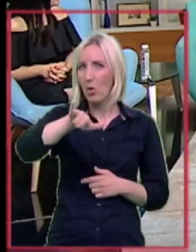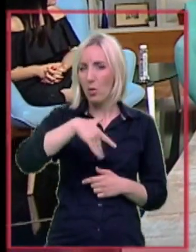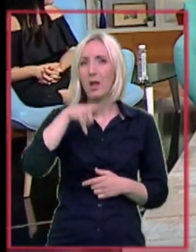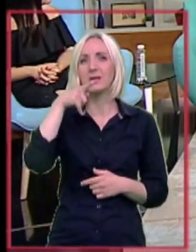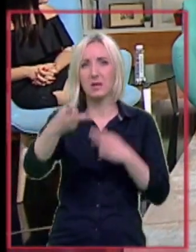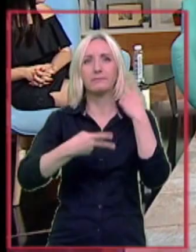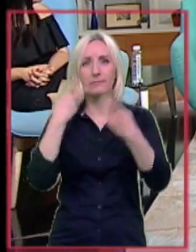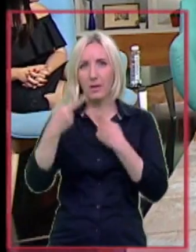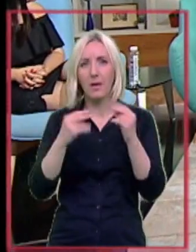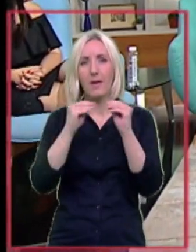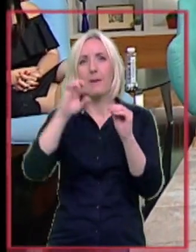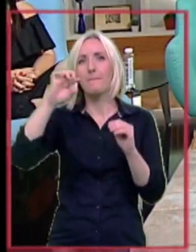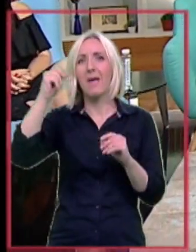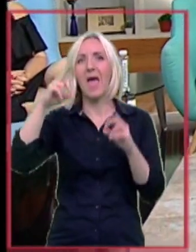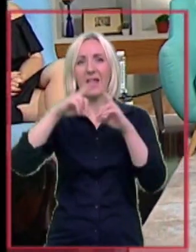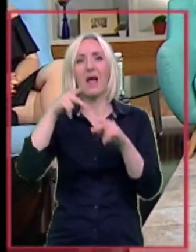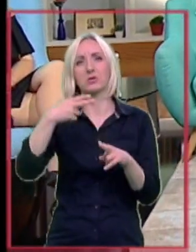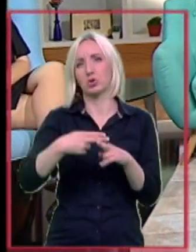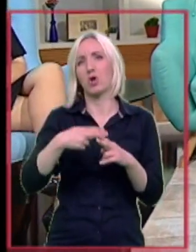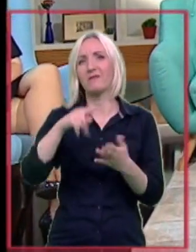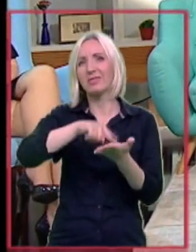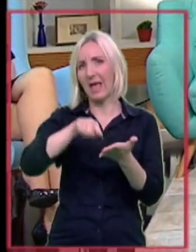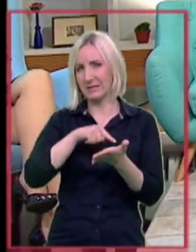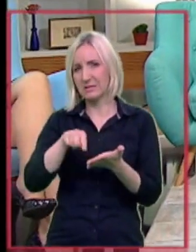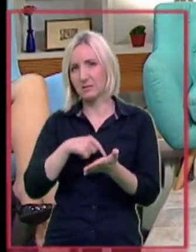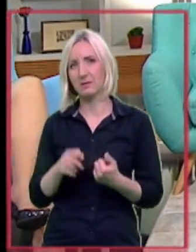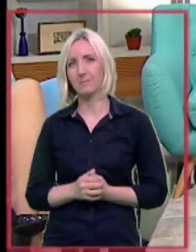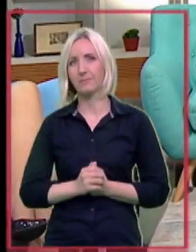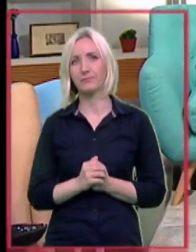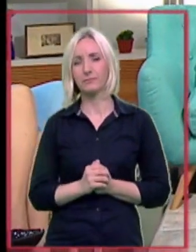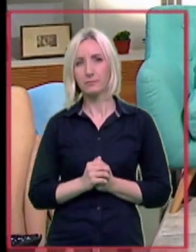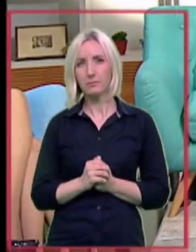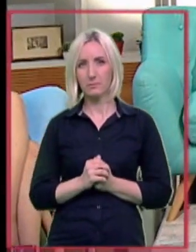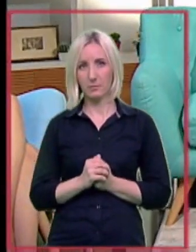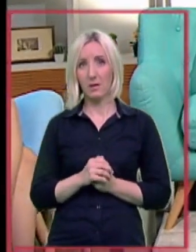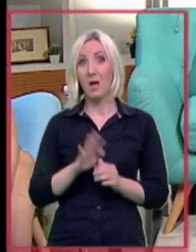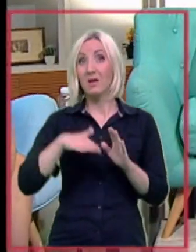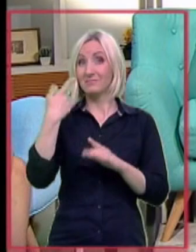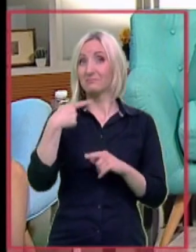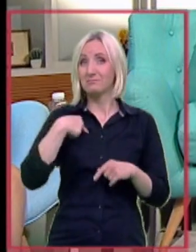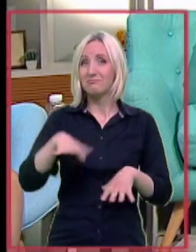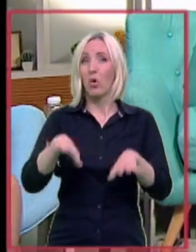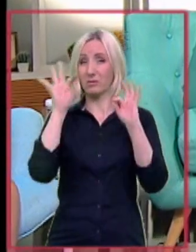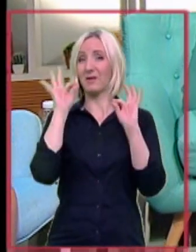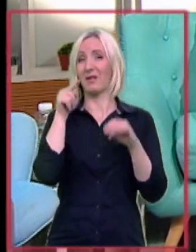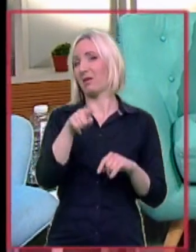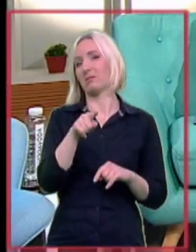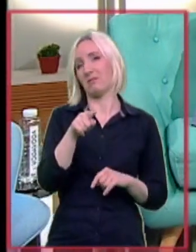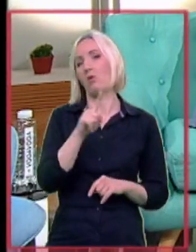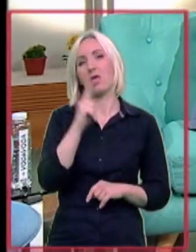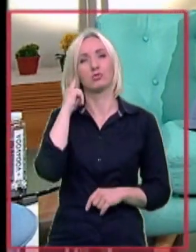urađena Bera. To je test, je tako? Da. I onda smo, u stvari, otkrili da ona nečuje.